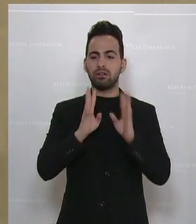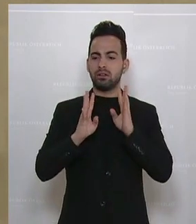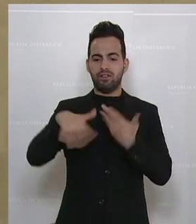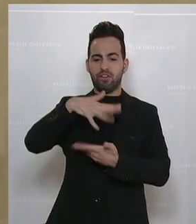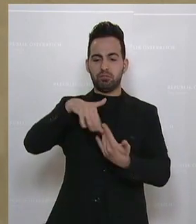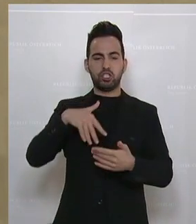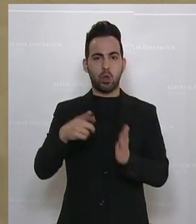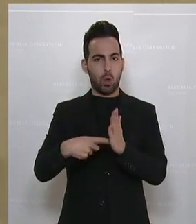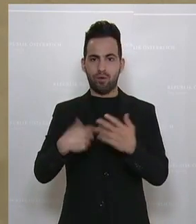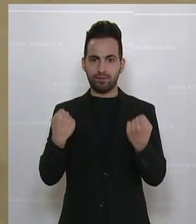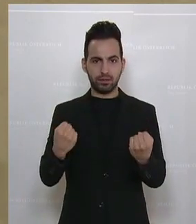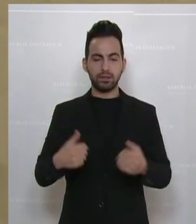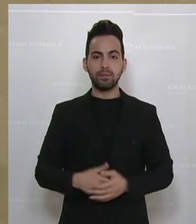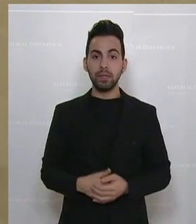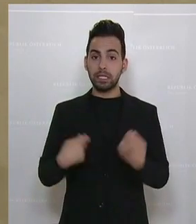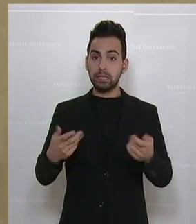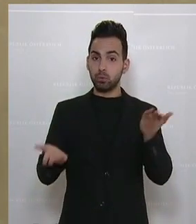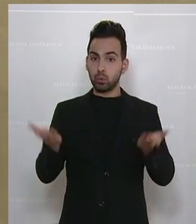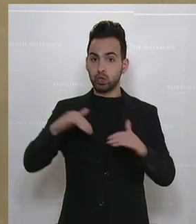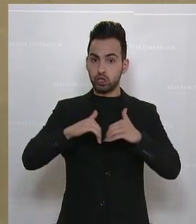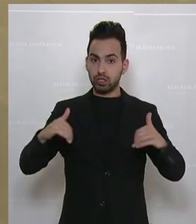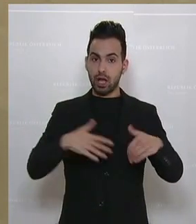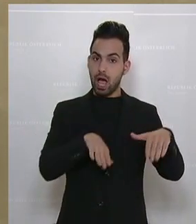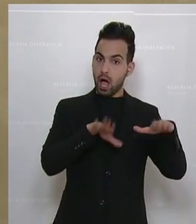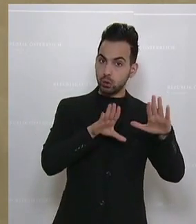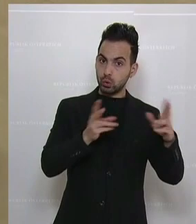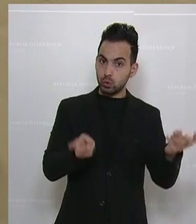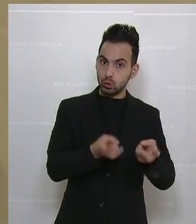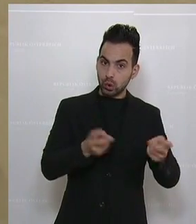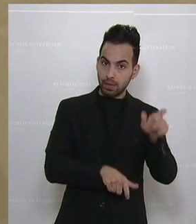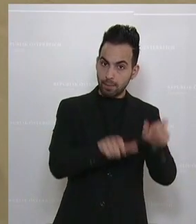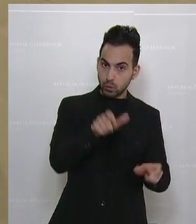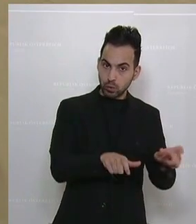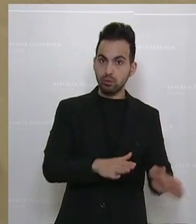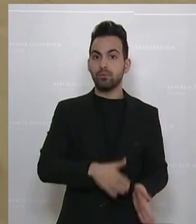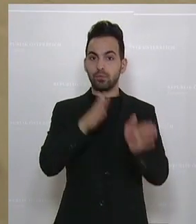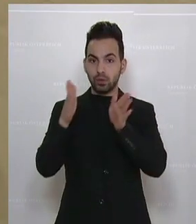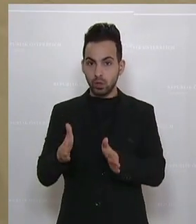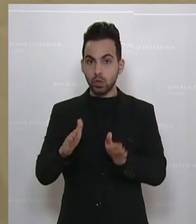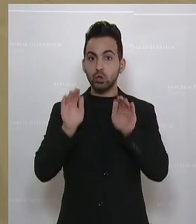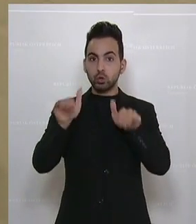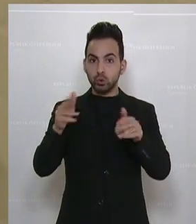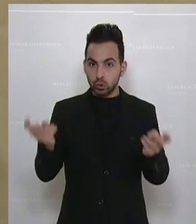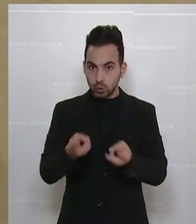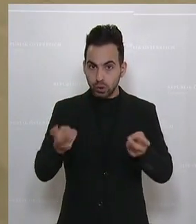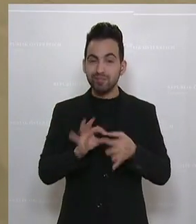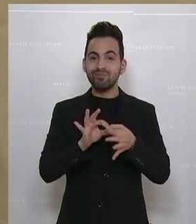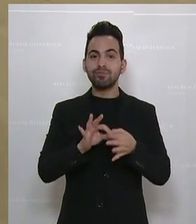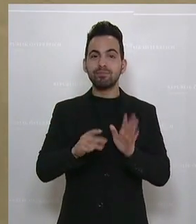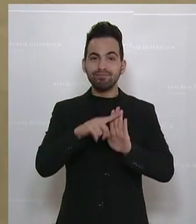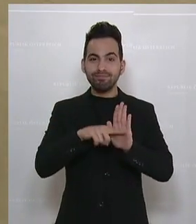Es gibt einen Unterschied zwischen Asylsuchenden und Schutzsuchenden aufgrund der Genfer